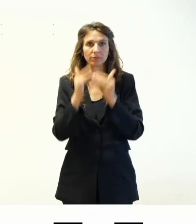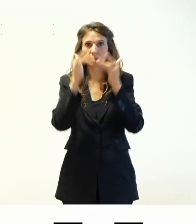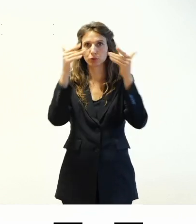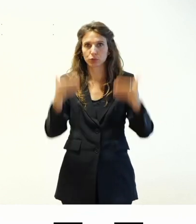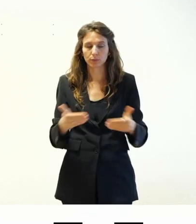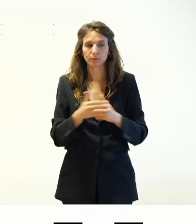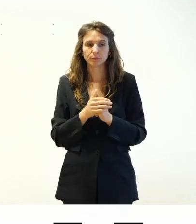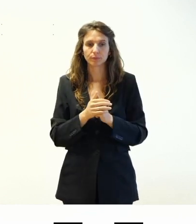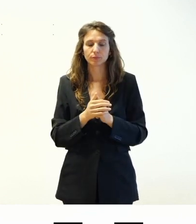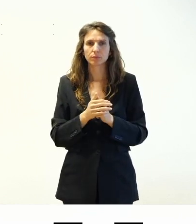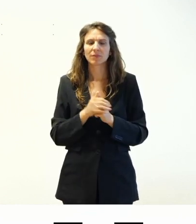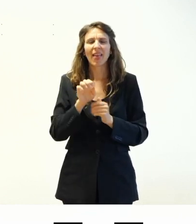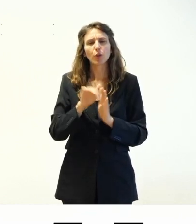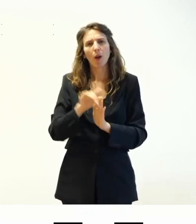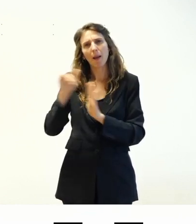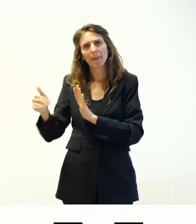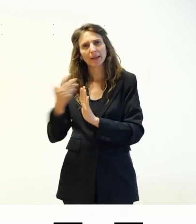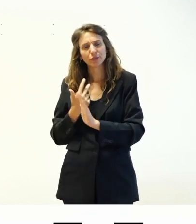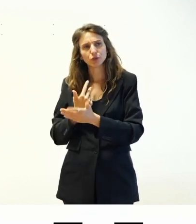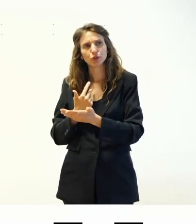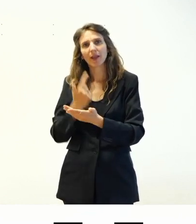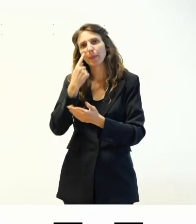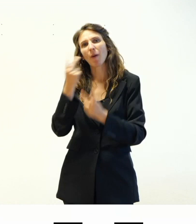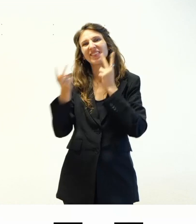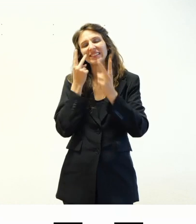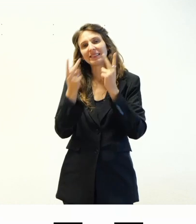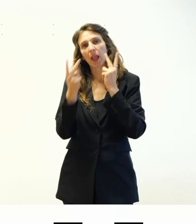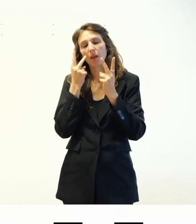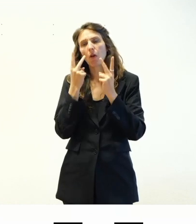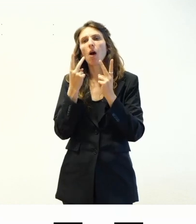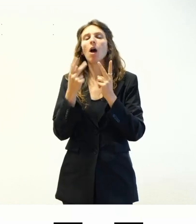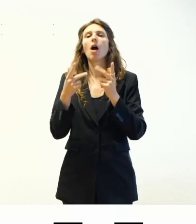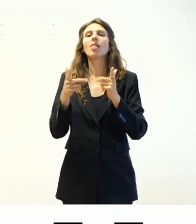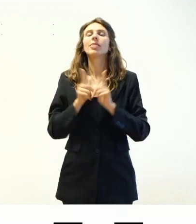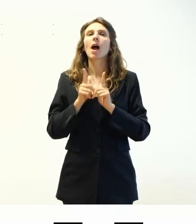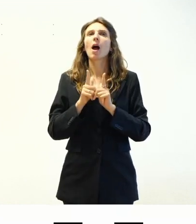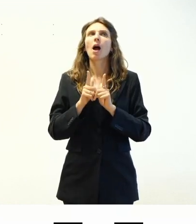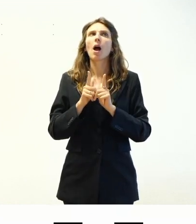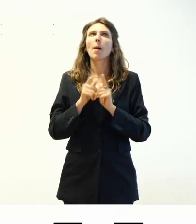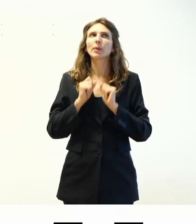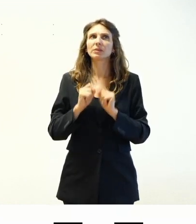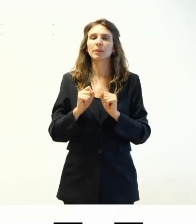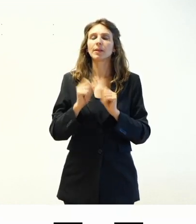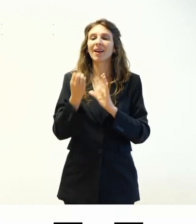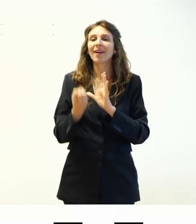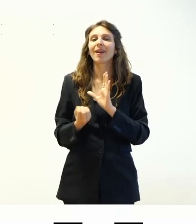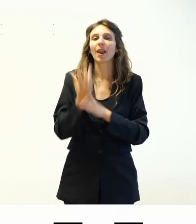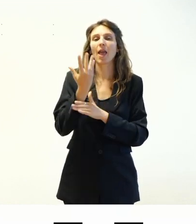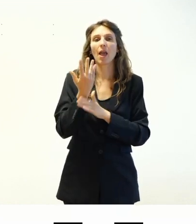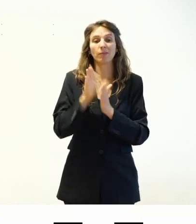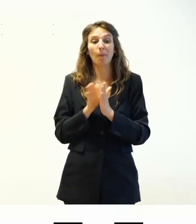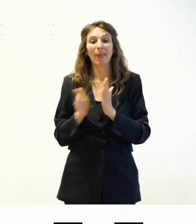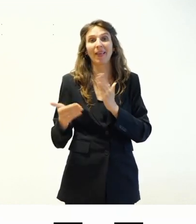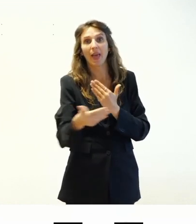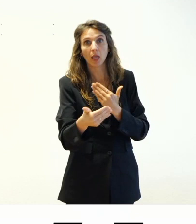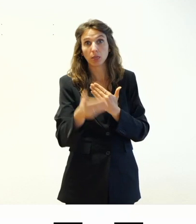hanno un editor a parte che è un editor visivo che permette di andare a creare dal back end di wordpress